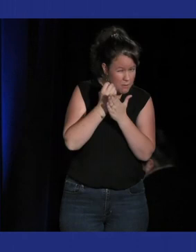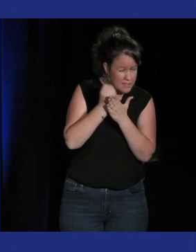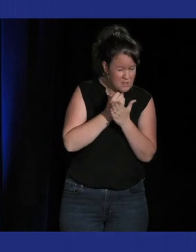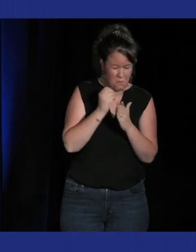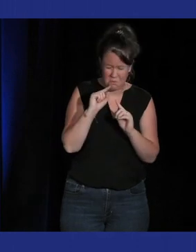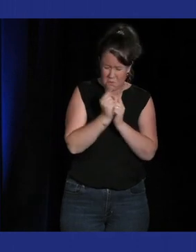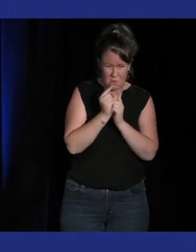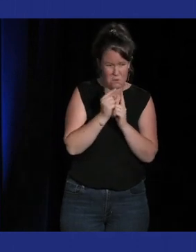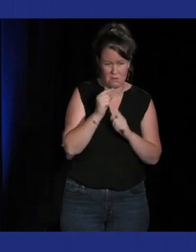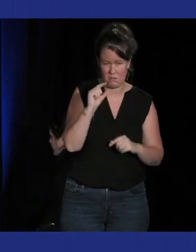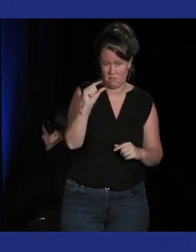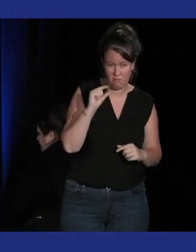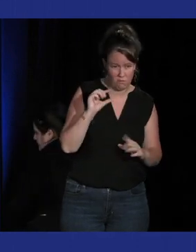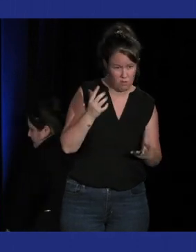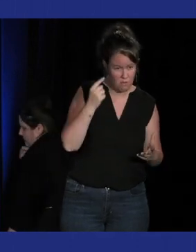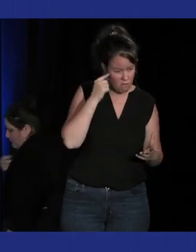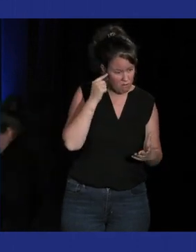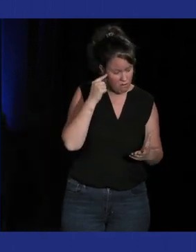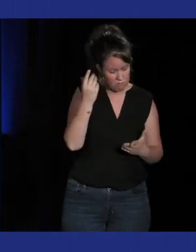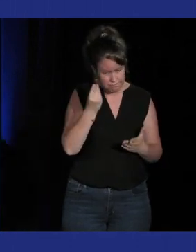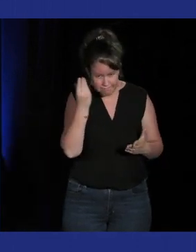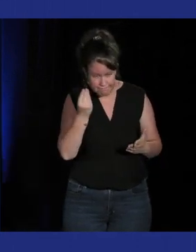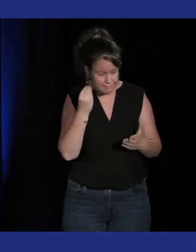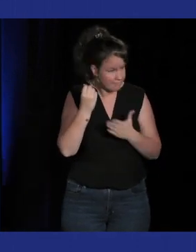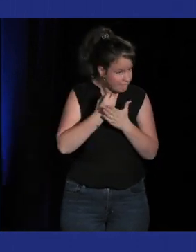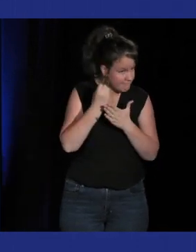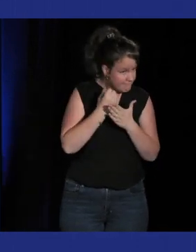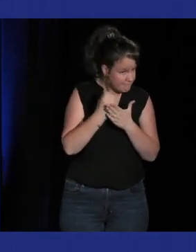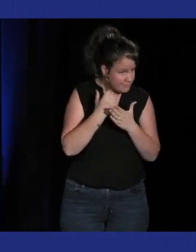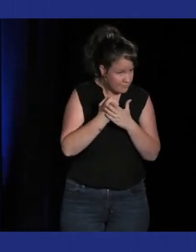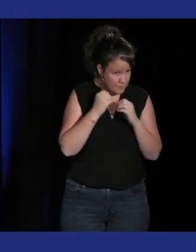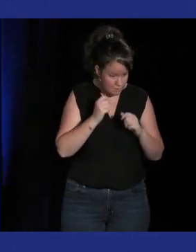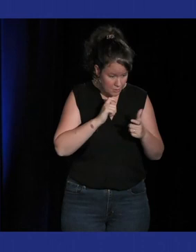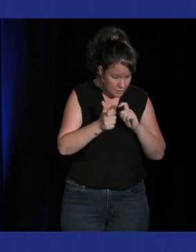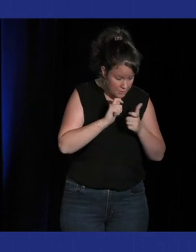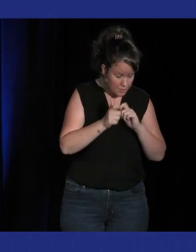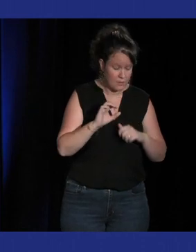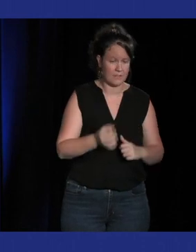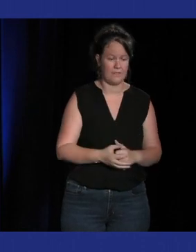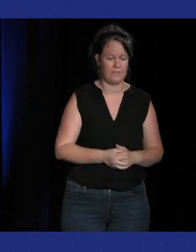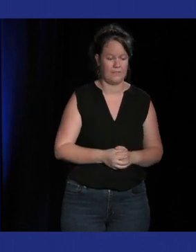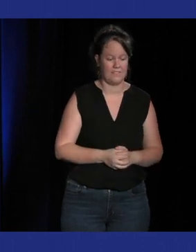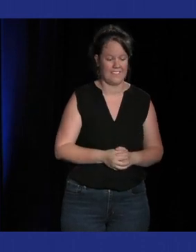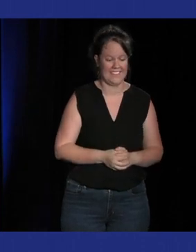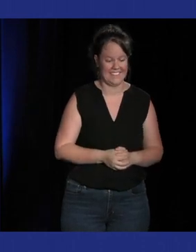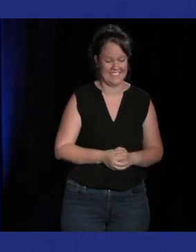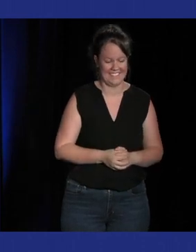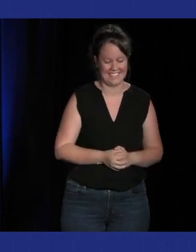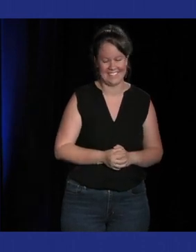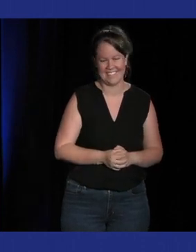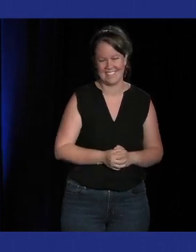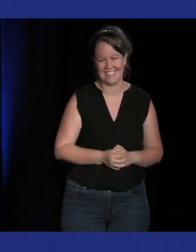a comment en fait cette musicalité fonctionne et comment nous on va pouvoir en faire un élément de gameplay et comment on va pouvoir la faire évoluer je pense que c'est aussi